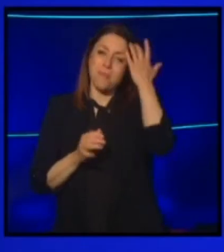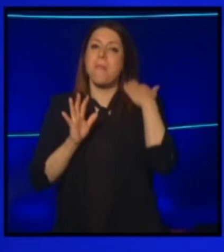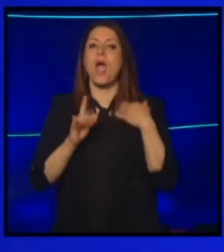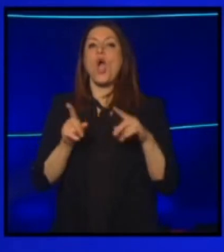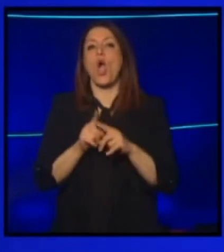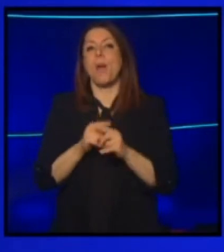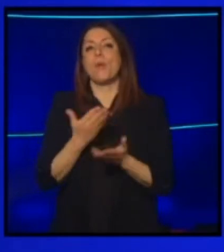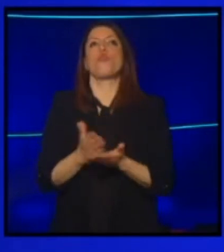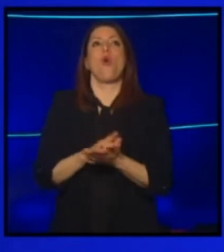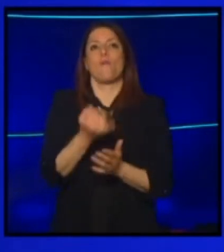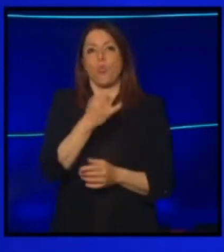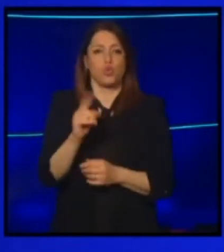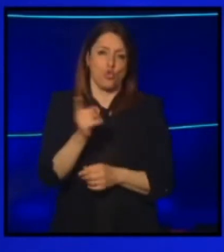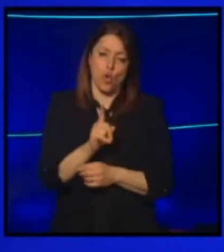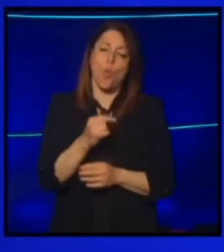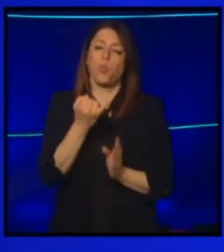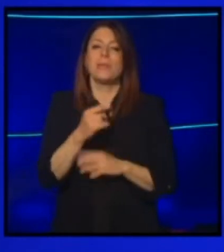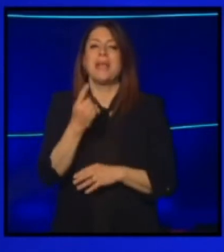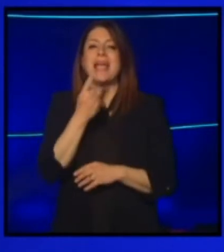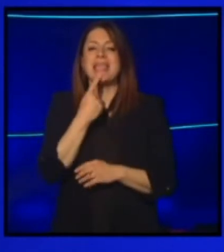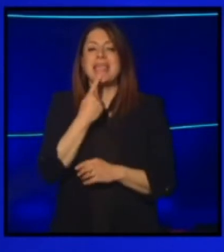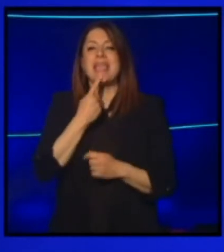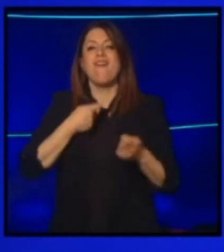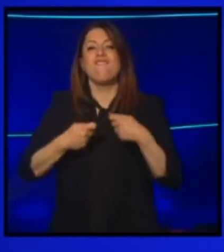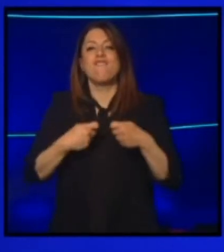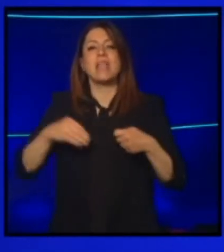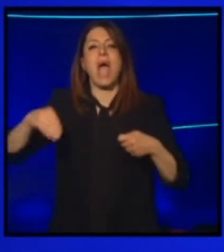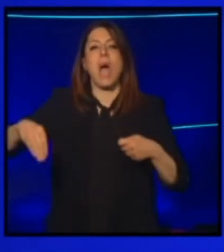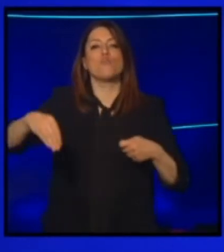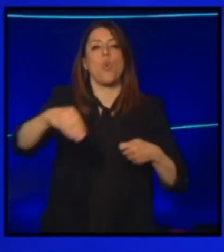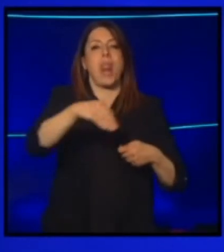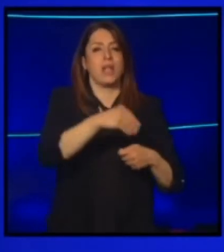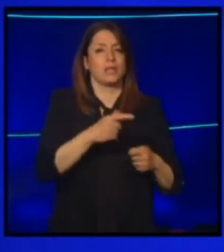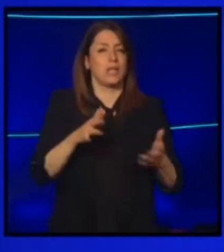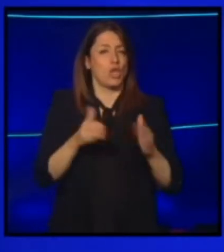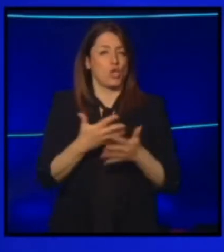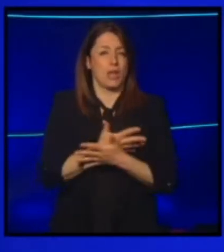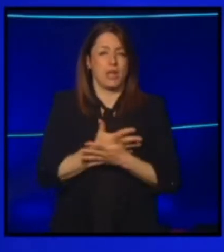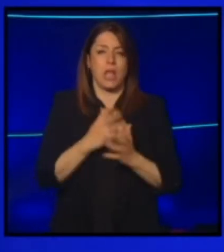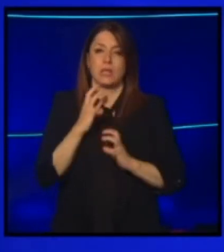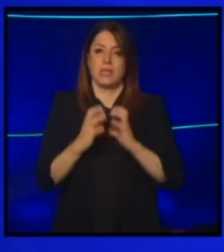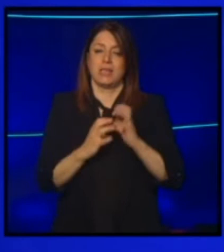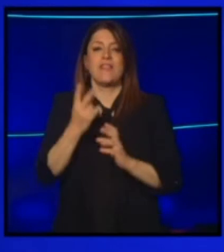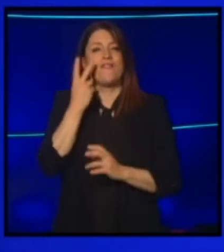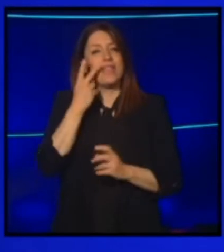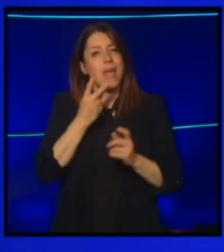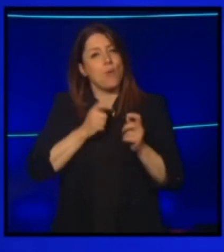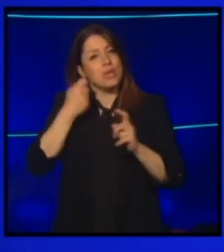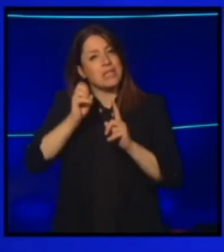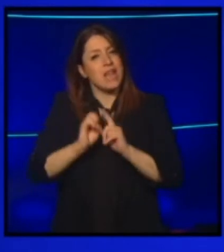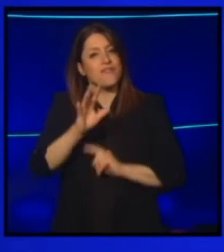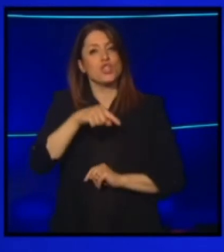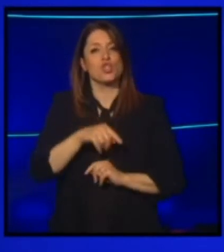Gli ambulanti, altro settore enorme, altro settore in crisi. Vediamo questo servizio, tanto per cominciare.